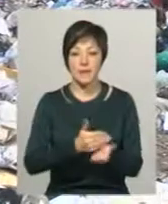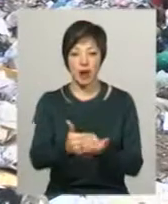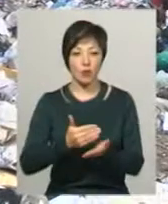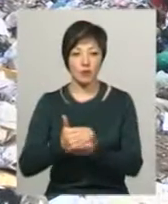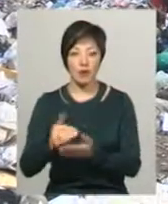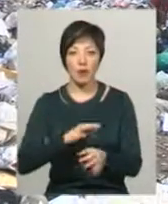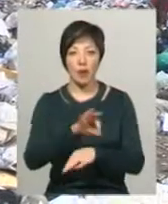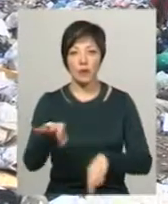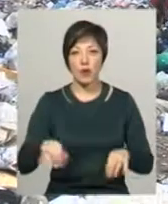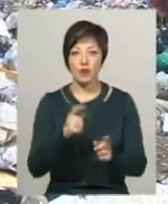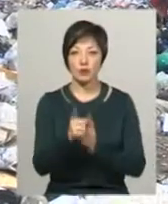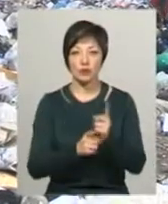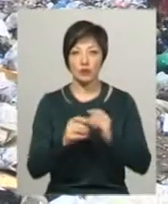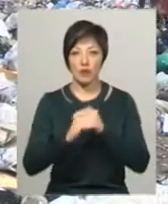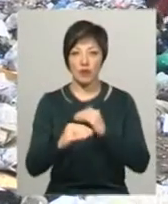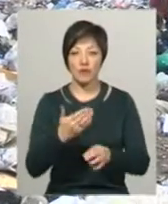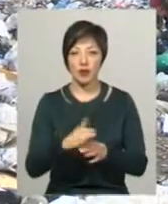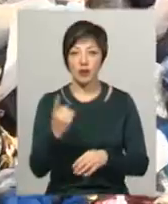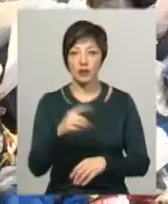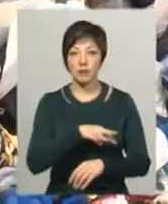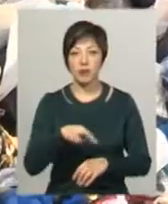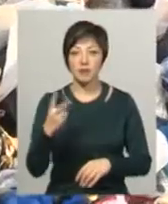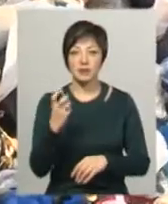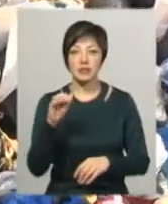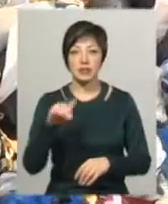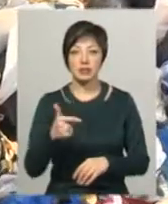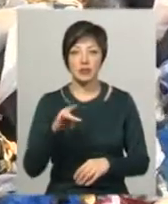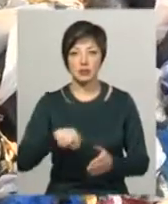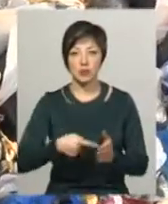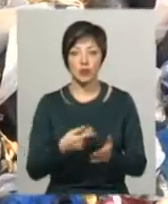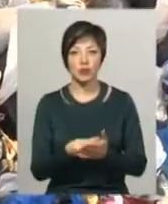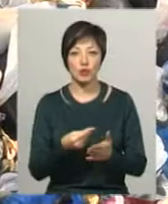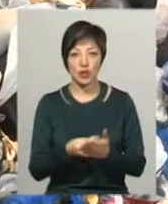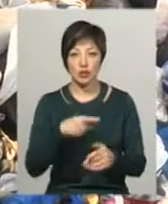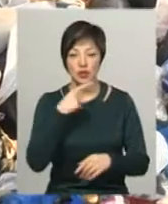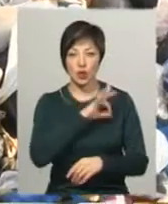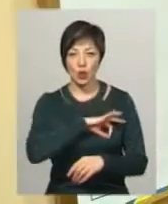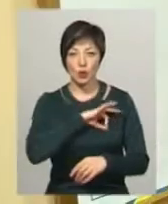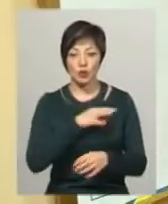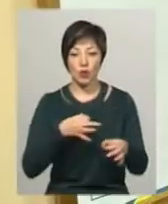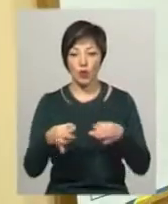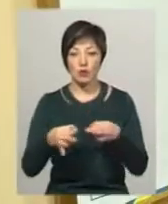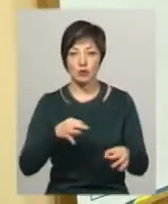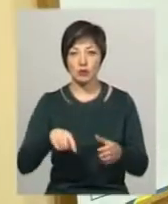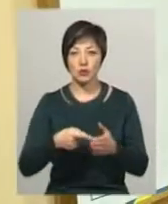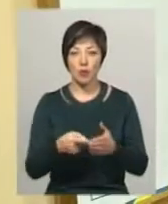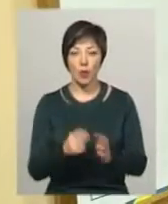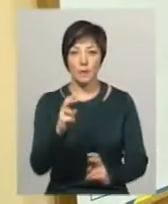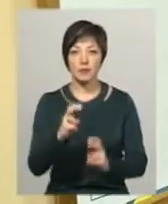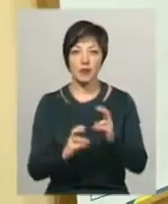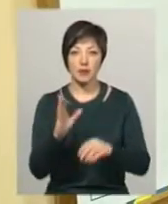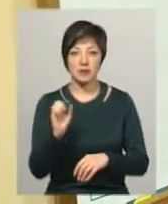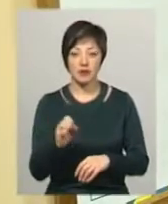На проєкт реконструкції полігону виділено 1 мільйон 200 тисяч гривень з міського бюджету, каже юрисконсульт Хмельницького міського комунального